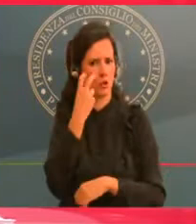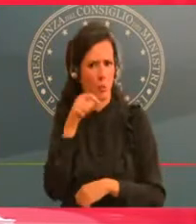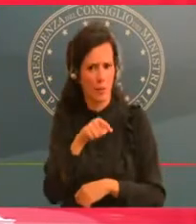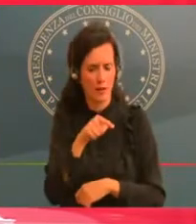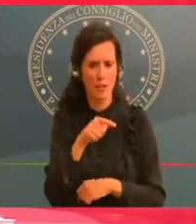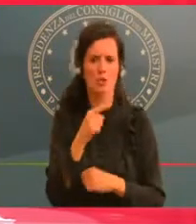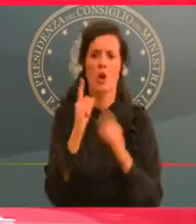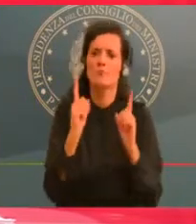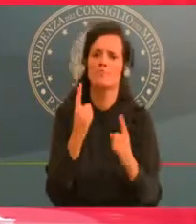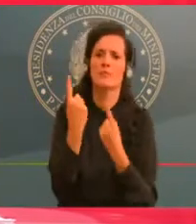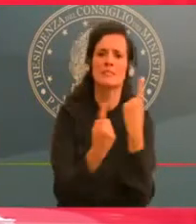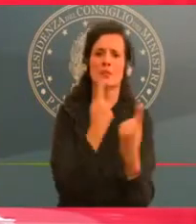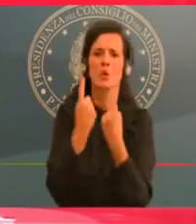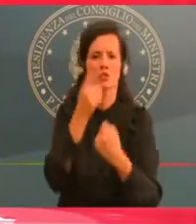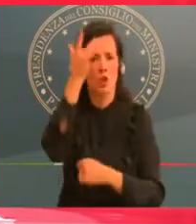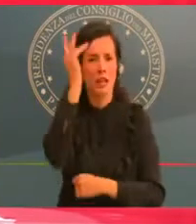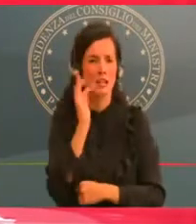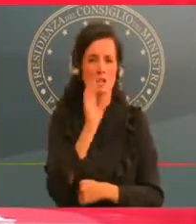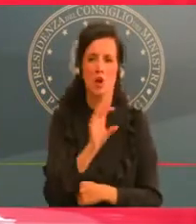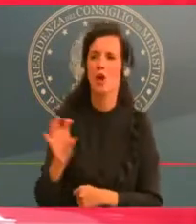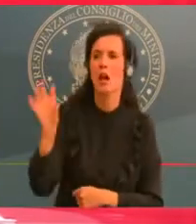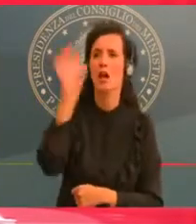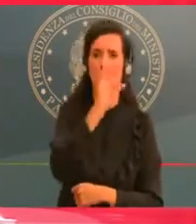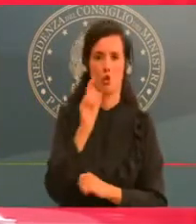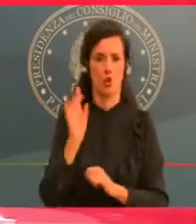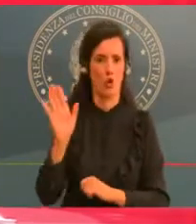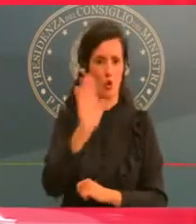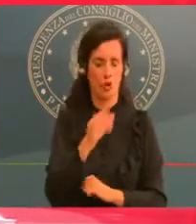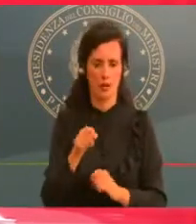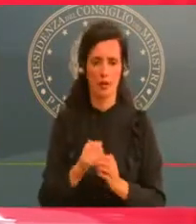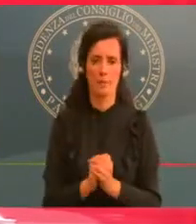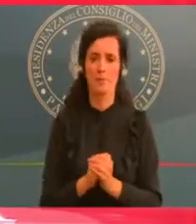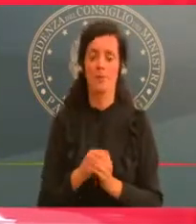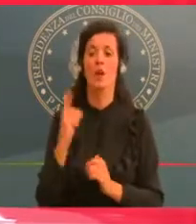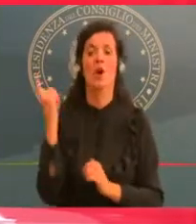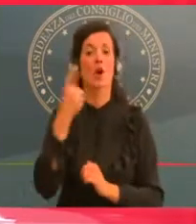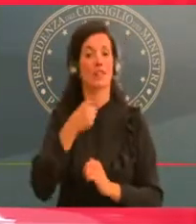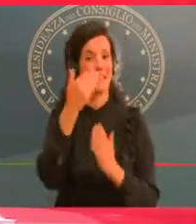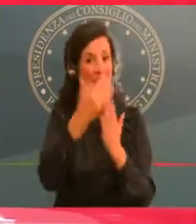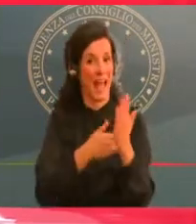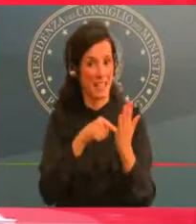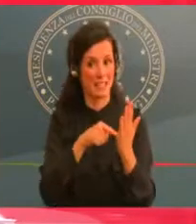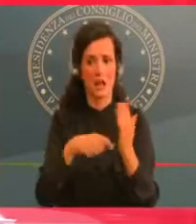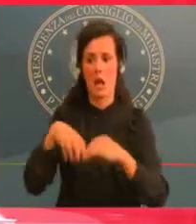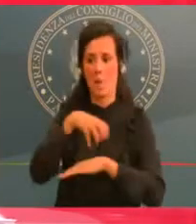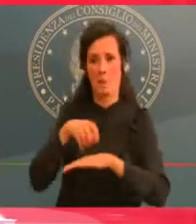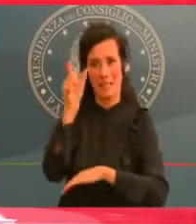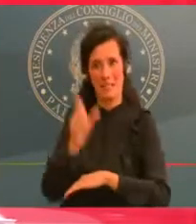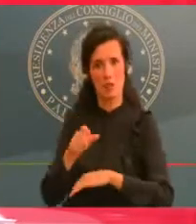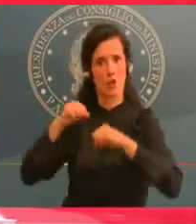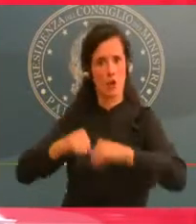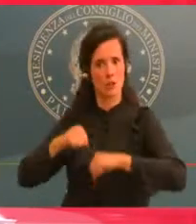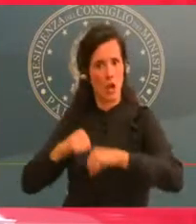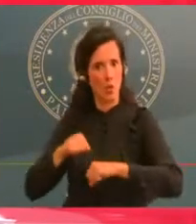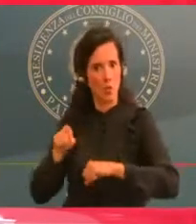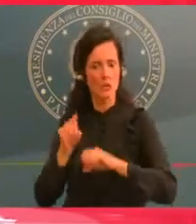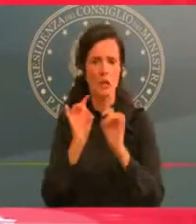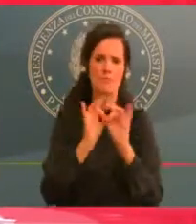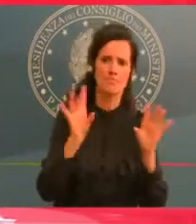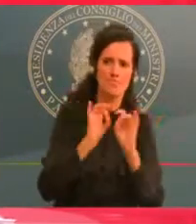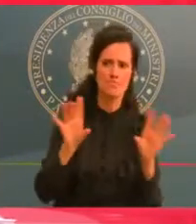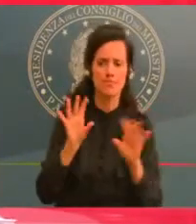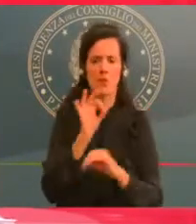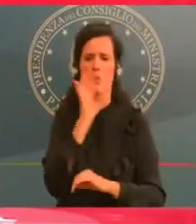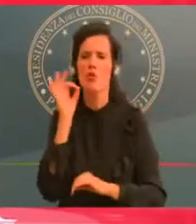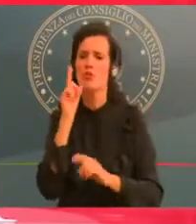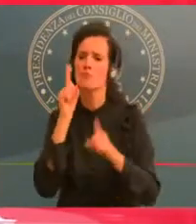saranno, attenzione, arbitrare o discrezionali, come non lo è stata quella appena emanata, perché recepiranno